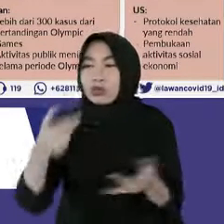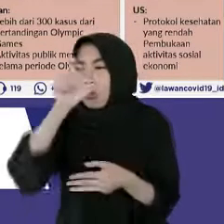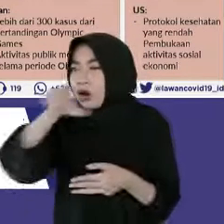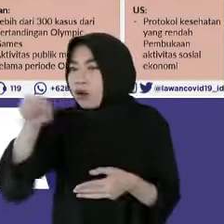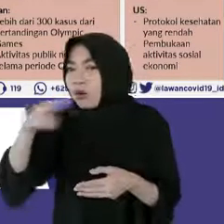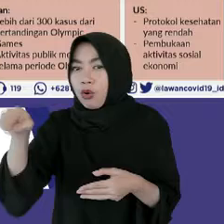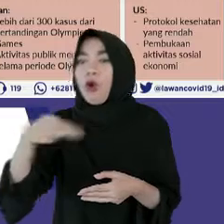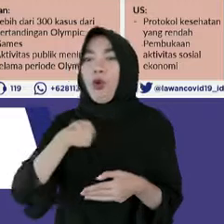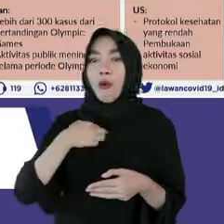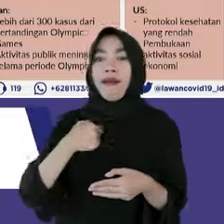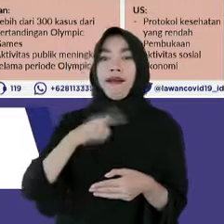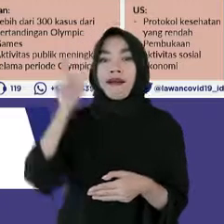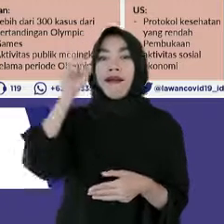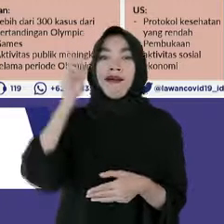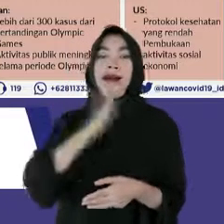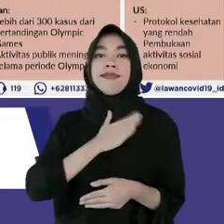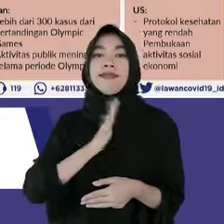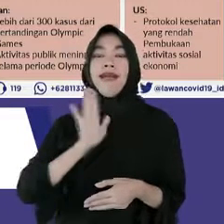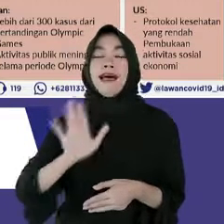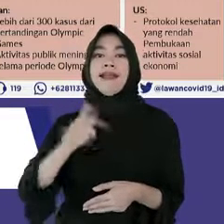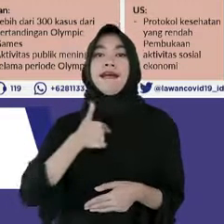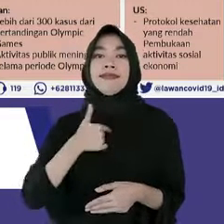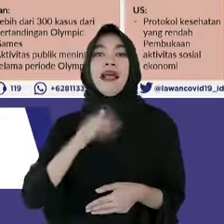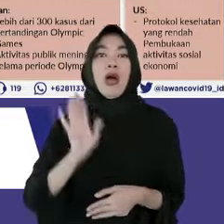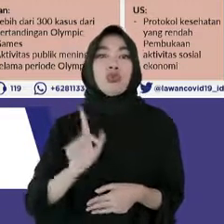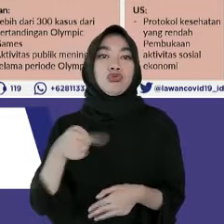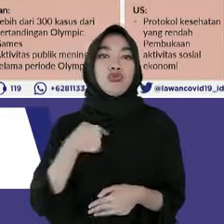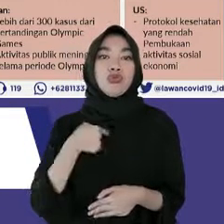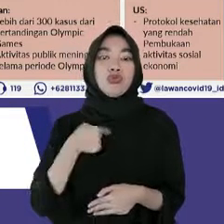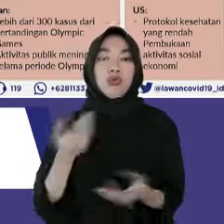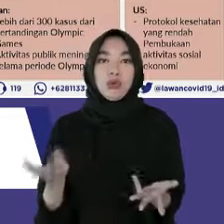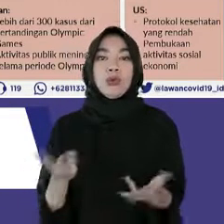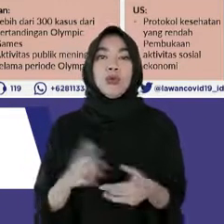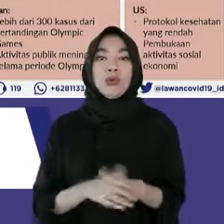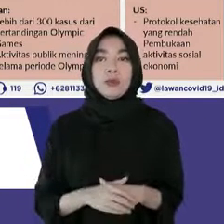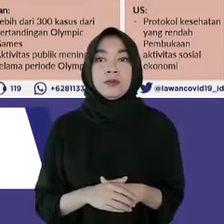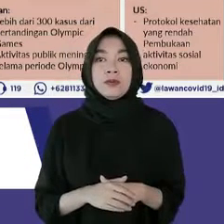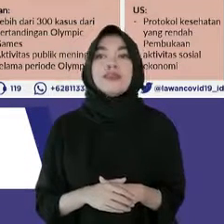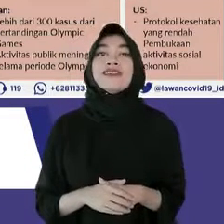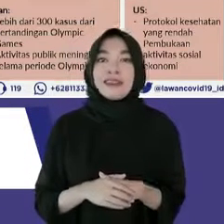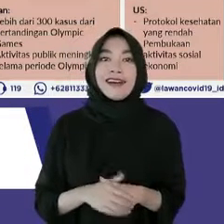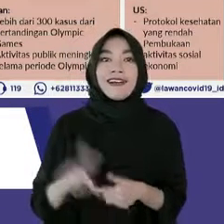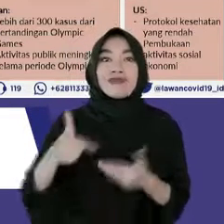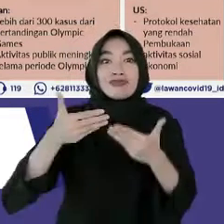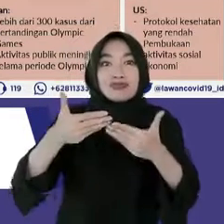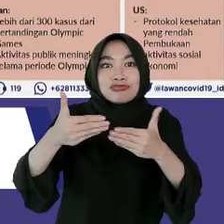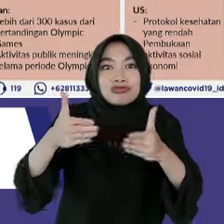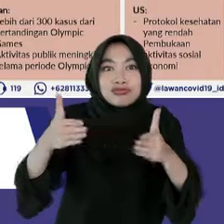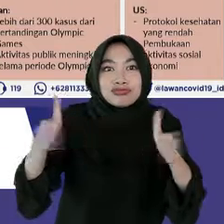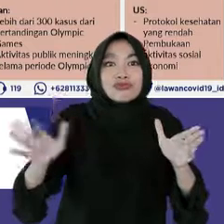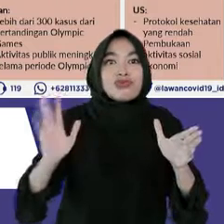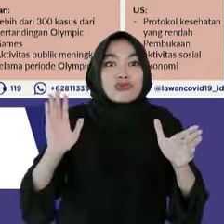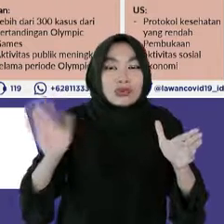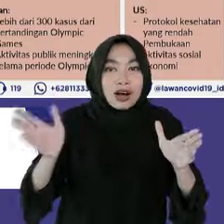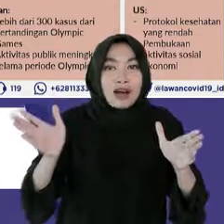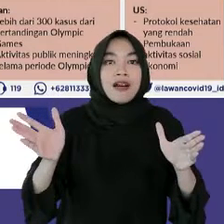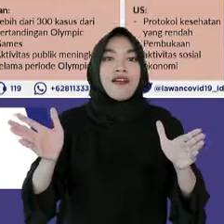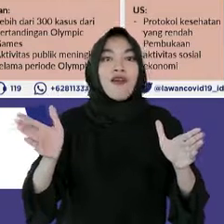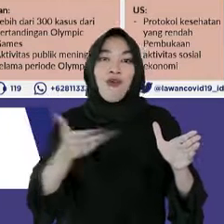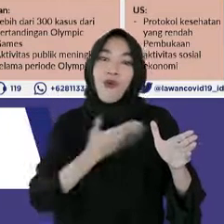bijak dalam menjalankan aktivitas sosial ekonomi. Meskipun saat ini pelonggaran mobilitas mulai diterapkan,